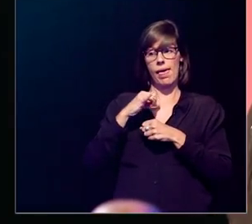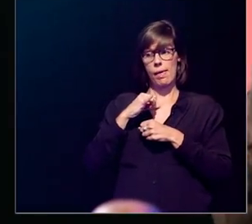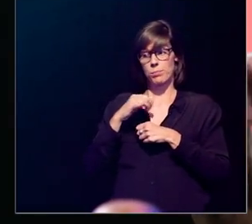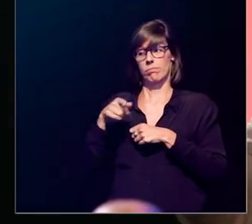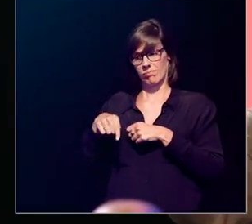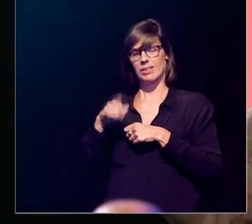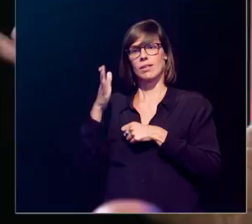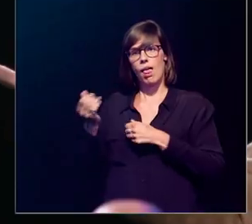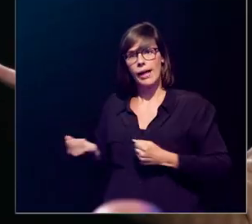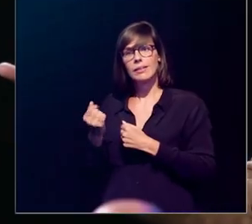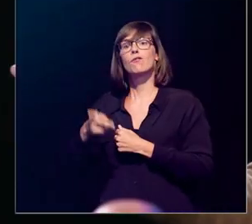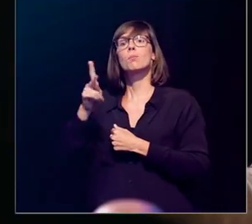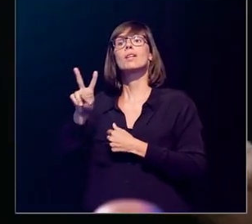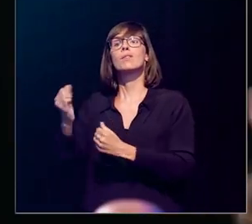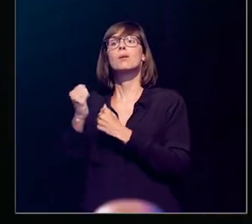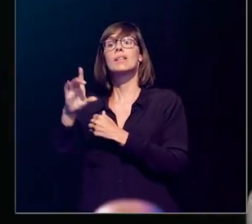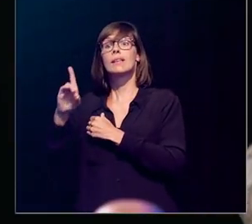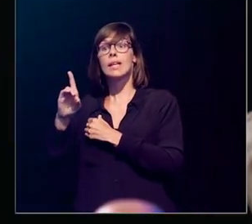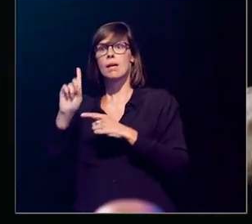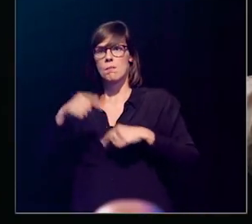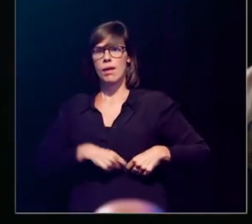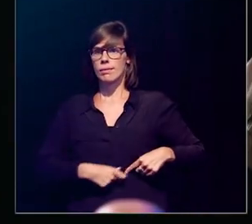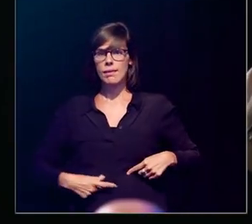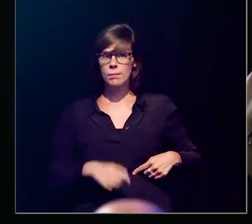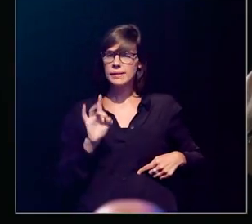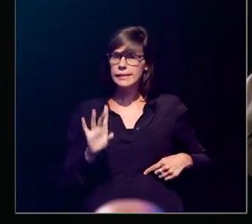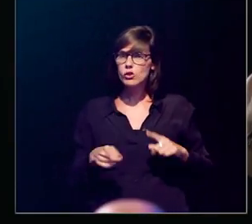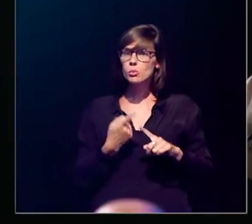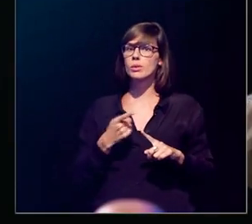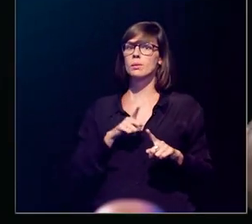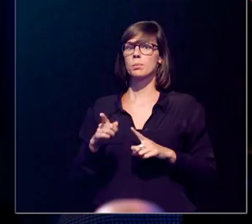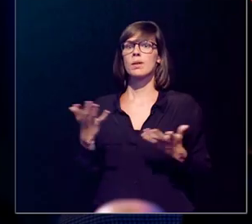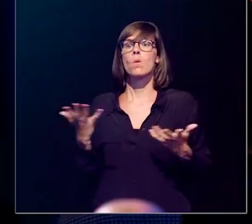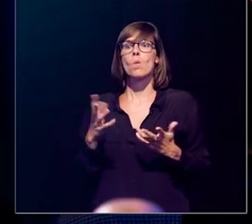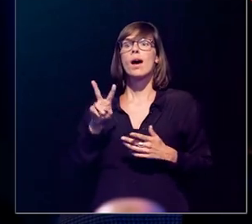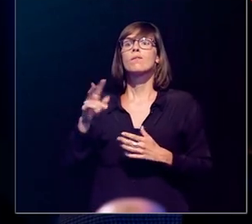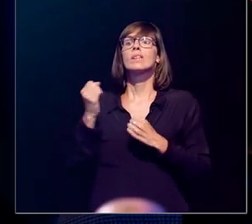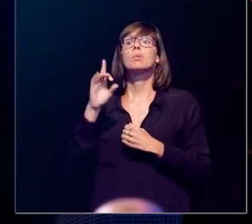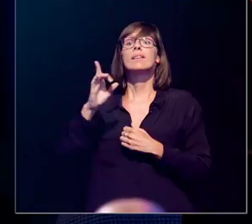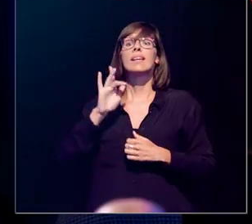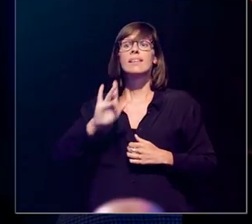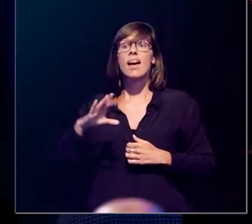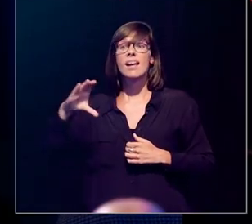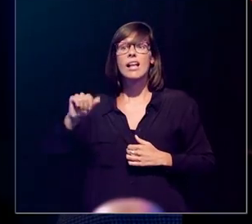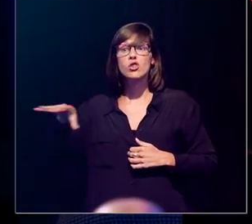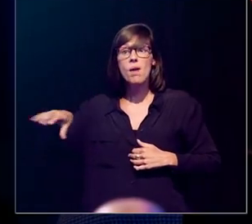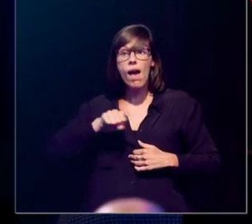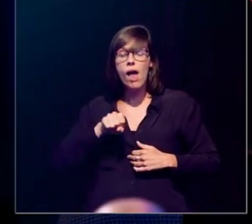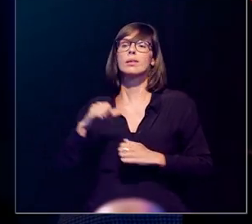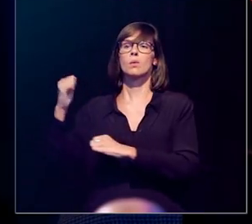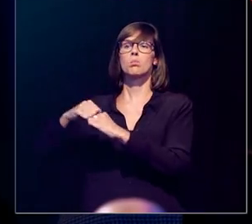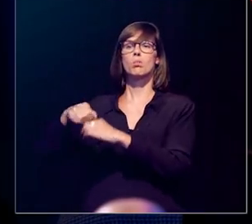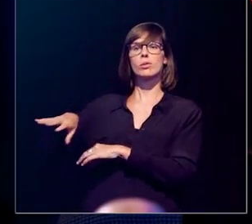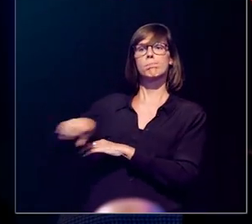bijschildkierhormoon maken, en meer vitamine D activeren, en er is niks om te resorberen in de darm,